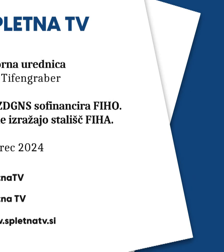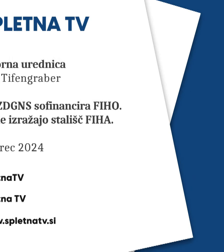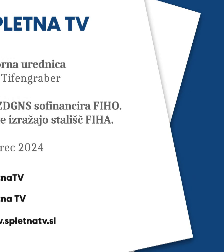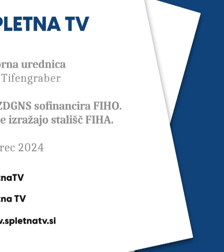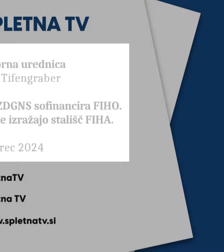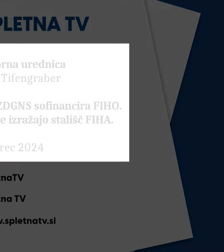Hvala pratite kanal.